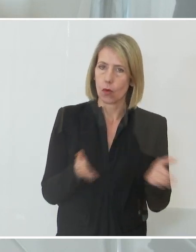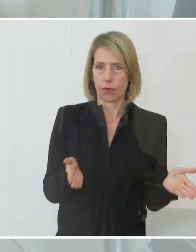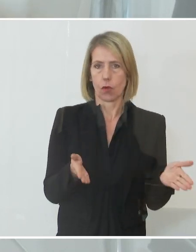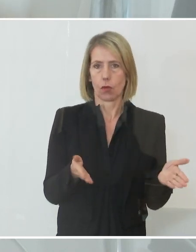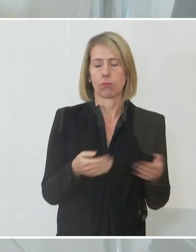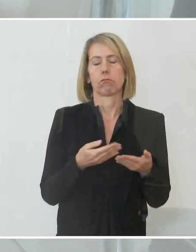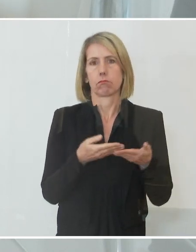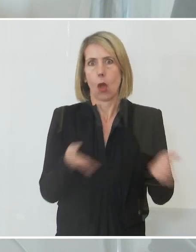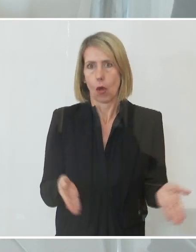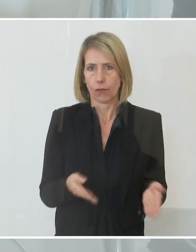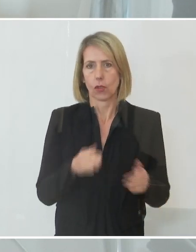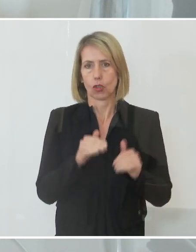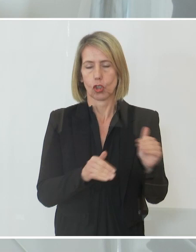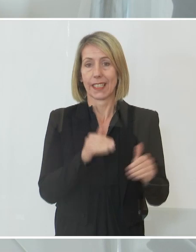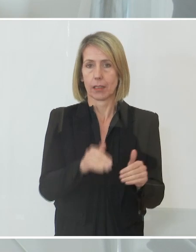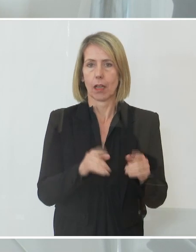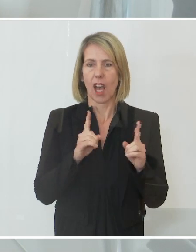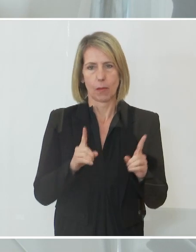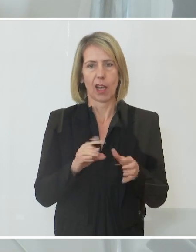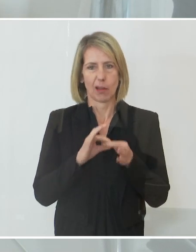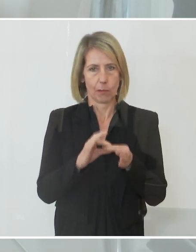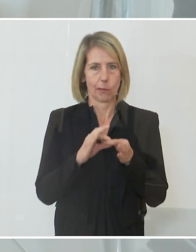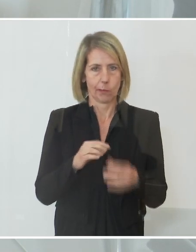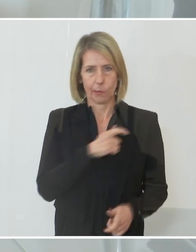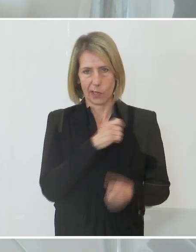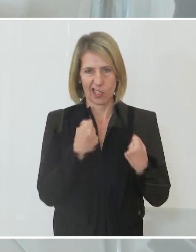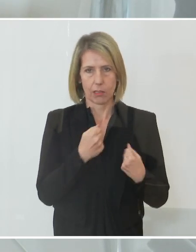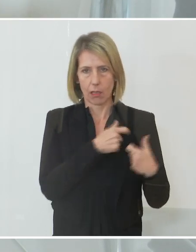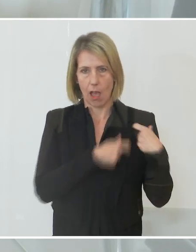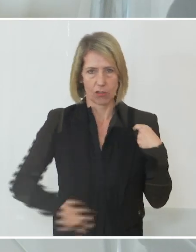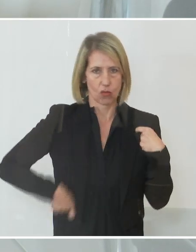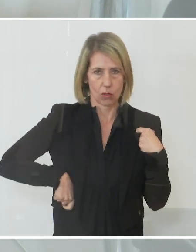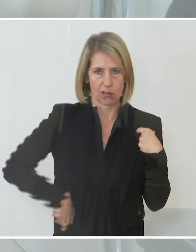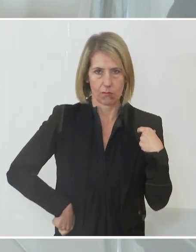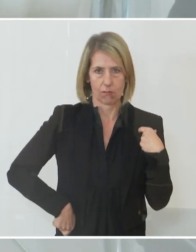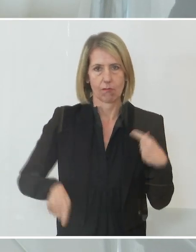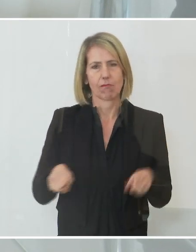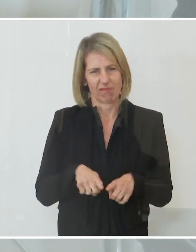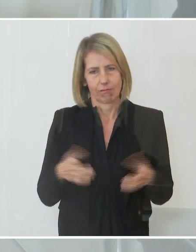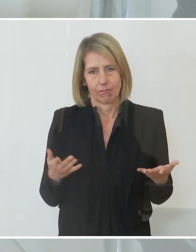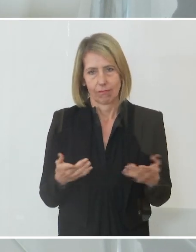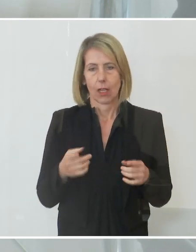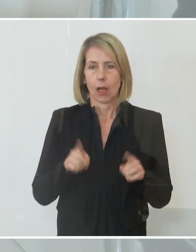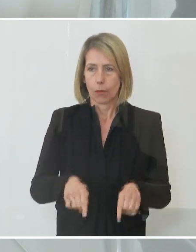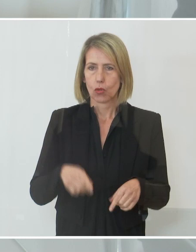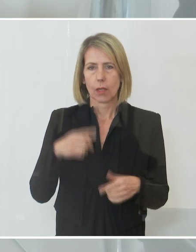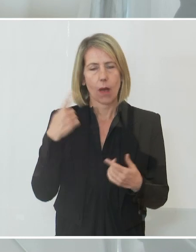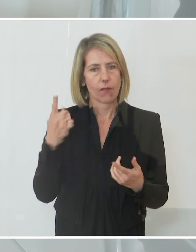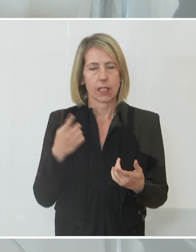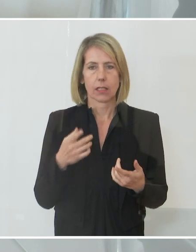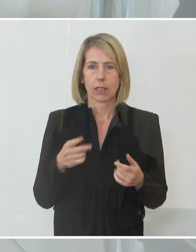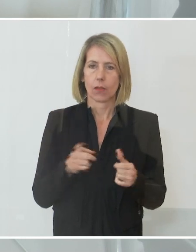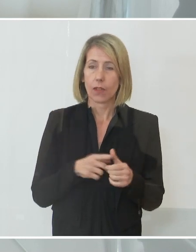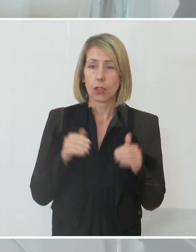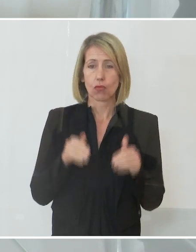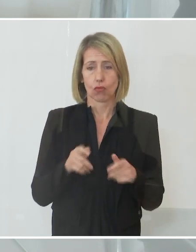Öffnungsschritte mit Sicherheitsgurt sein. Denn wir müssen uns immer vergegenwärtigen, dass nur wenn wir uns an